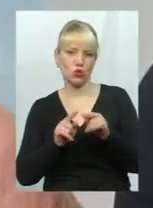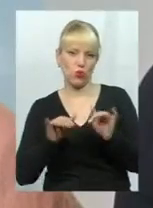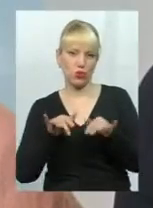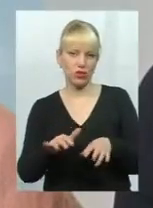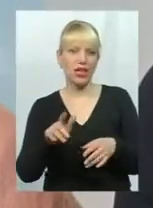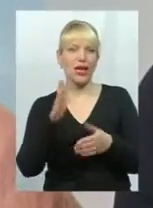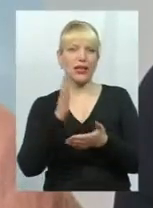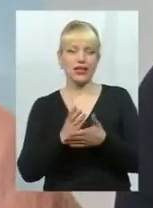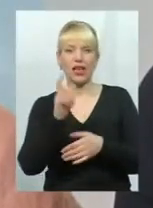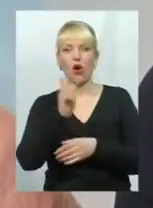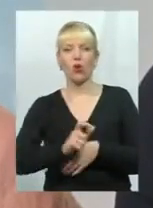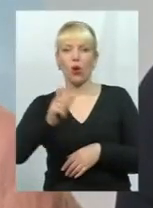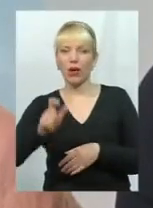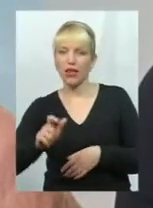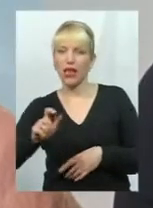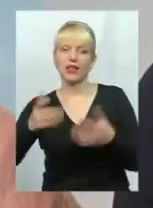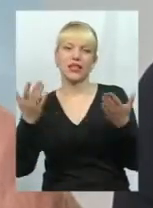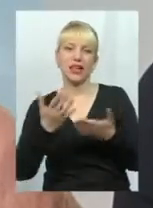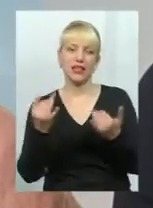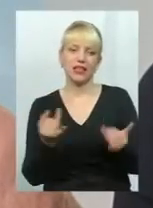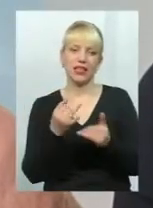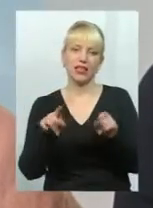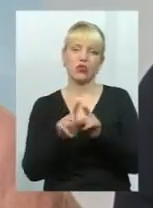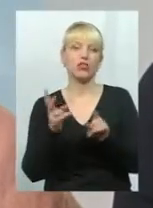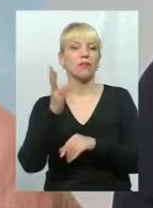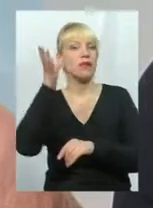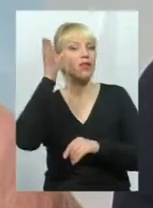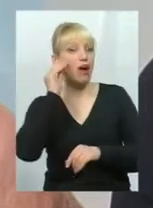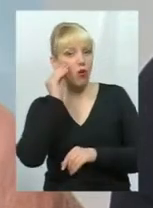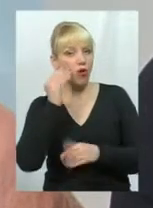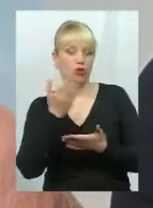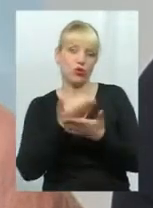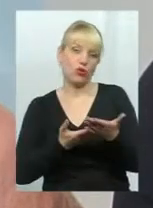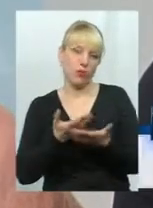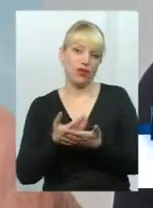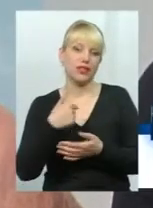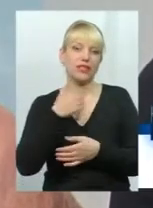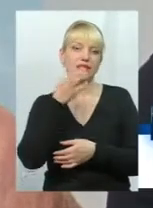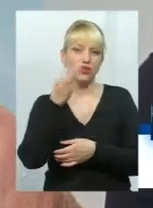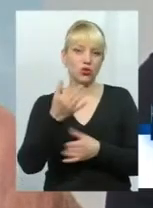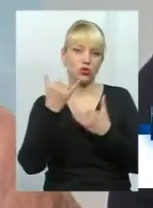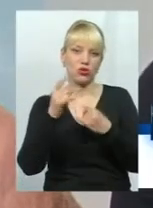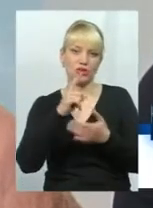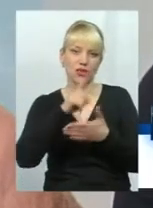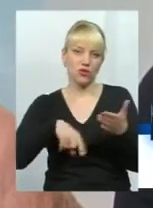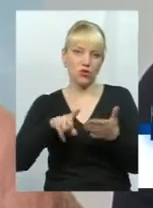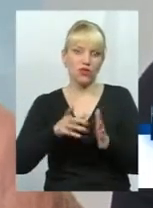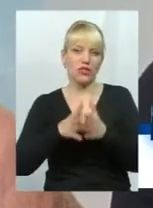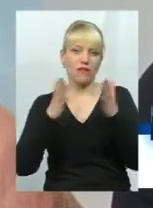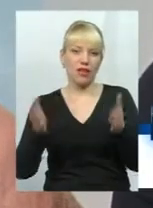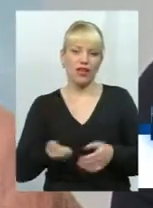безпосередньо громадяни, які інтереси також треба враховувати. Для прикладу, я скажу сьогодні, що скасовується велика кількість